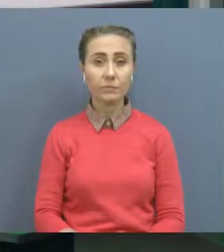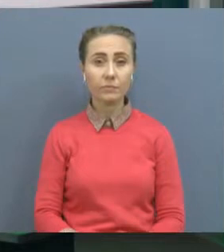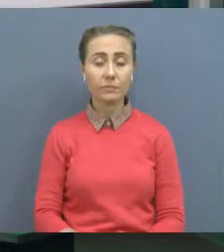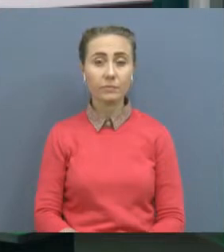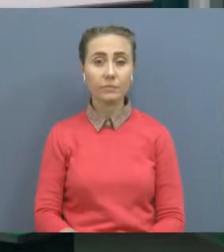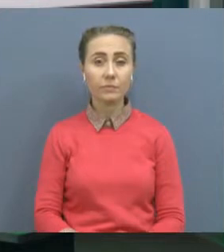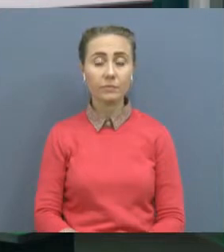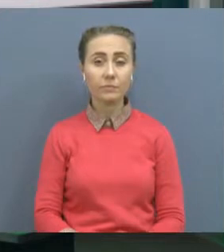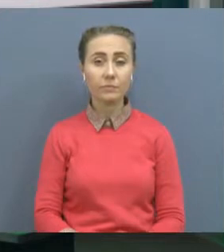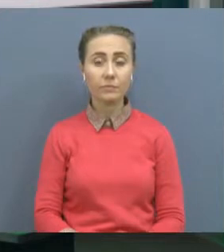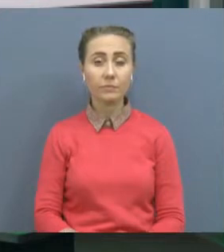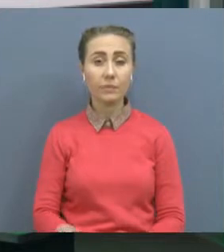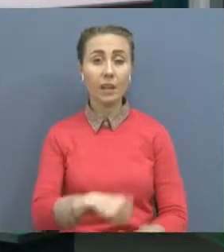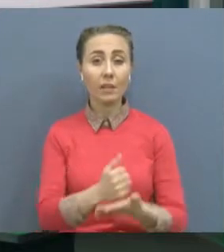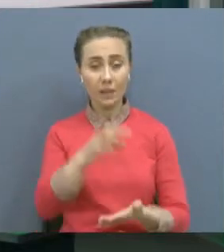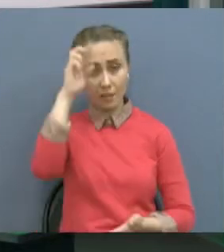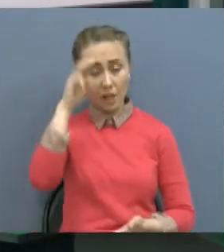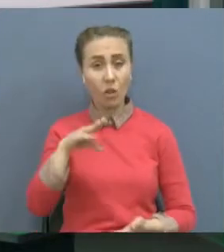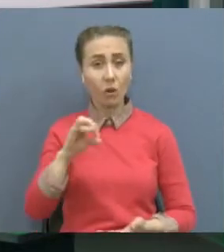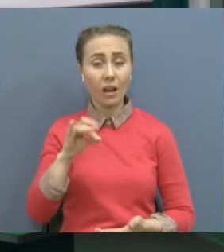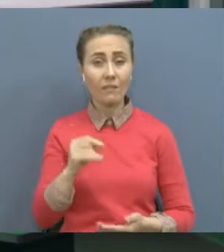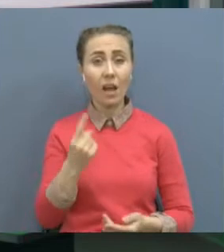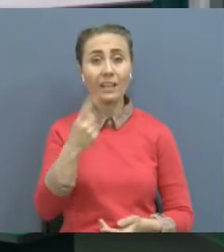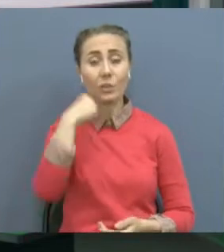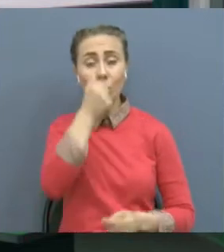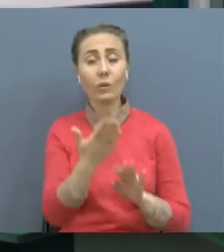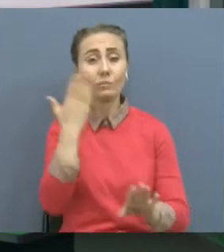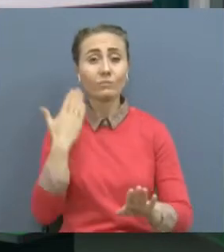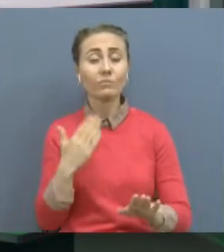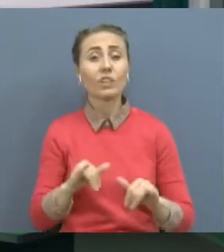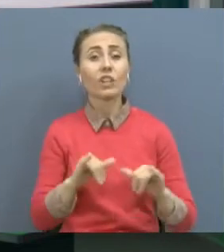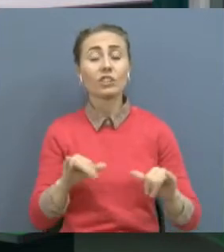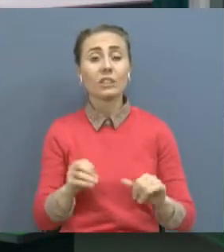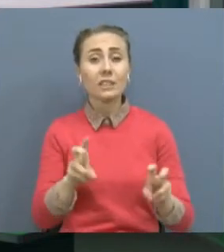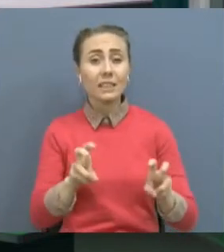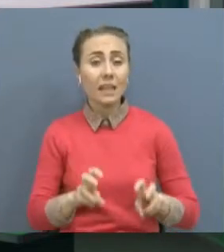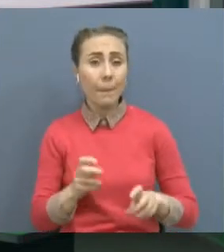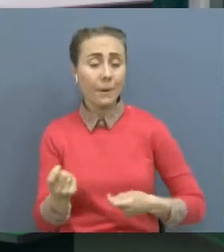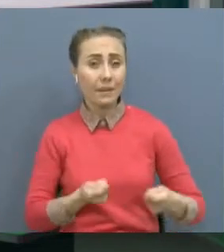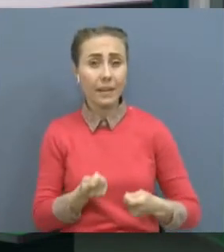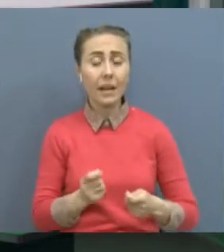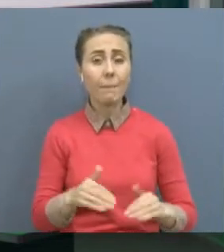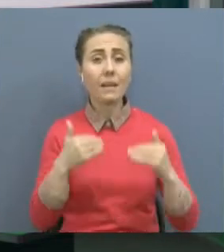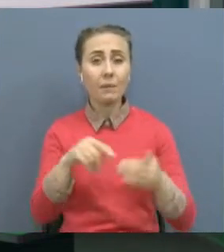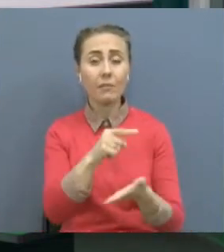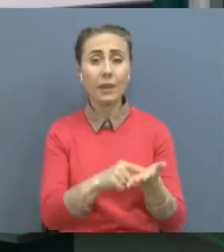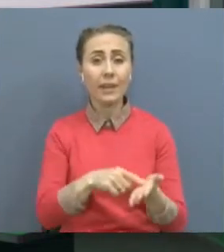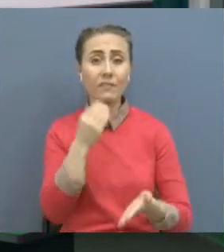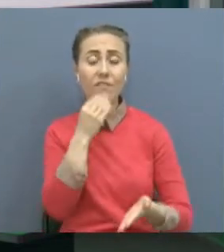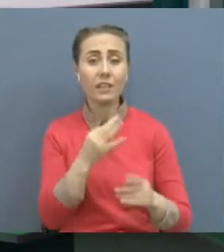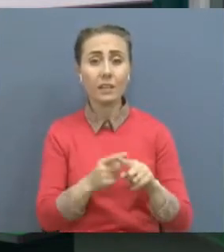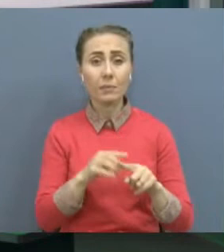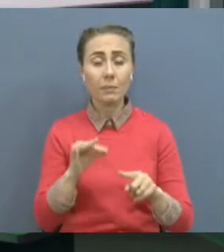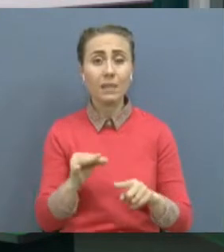Мемлекет башысы Қасым Жомар Туқаев осыдан бір жыл бұрын өкіметтің кенейтілген отырысында жер қорын тиімді пайдалану мәселесін